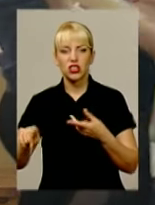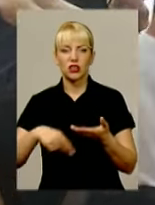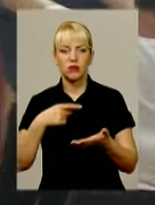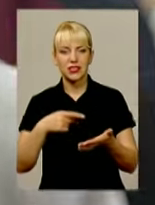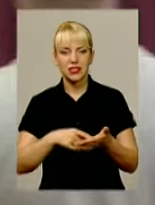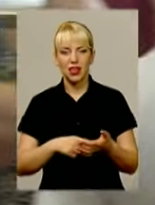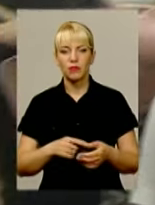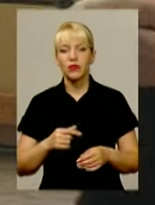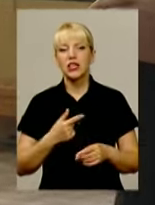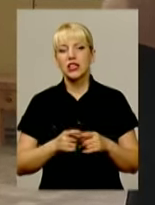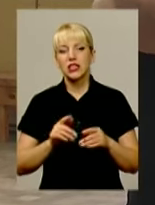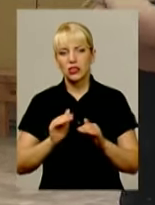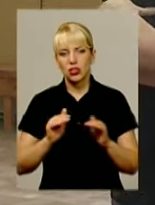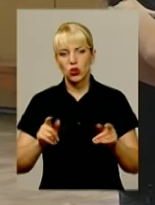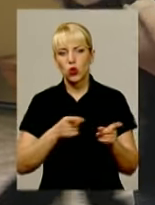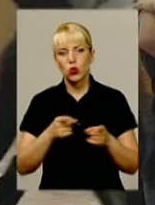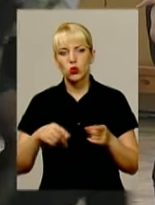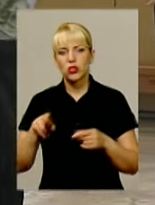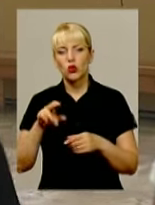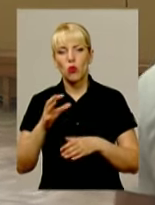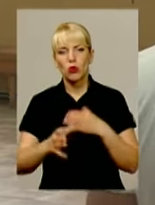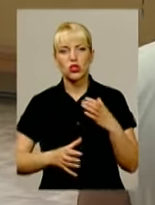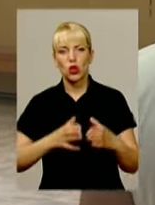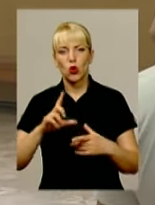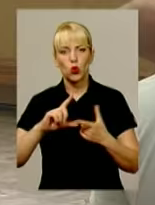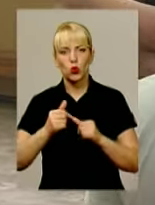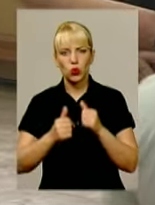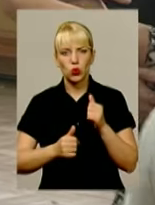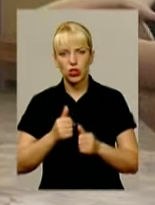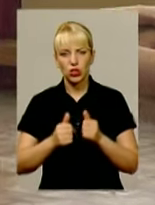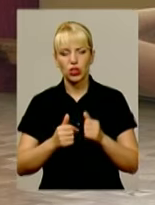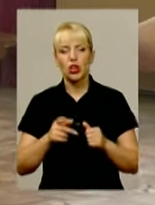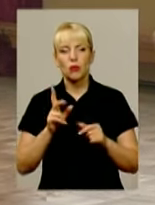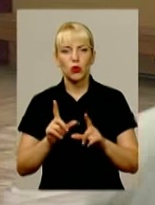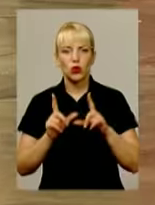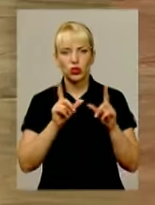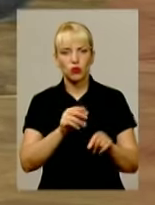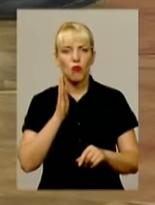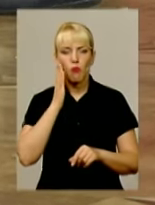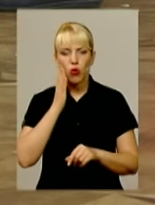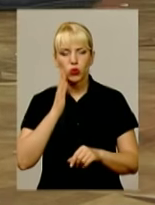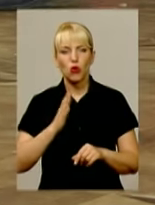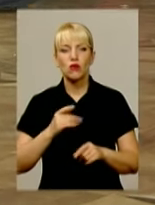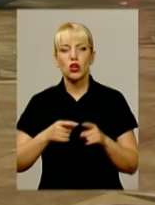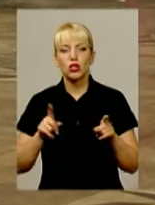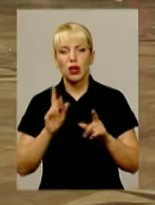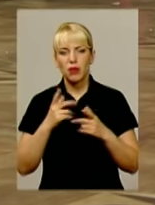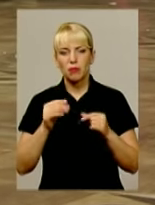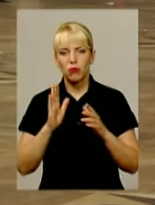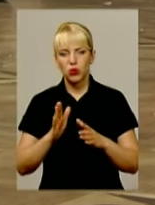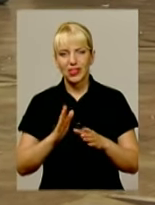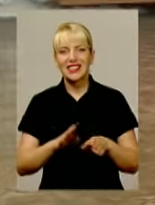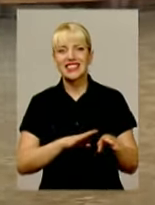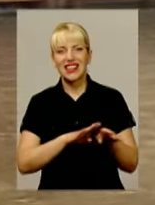Вихованці клубу готуються до ще одного міжнародного турніру. Незабаром вони відвідають столицю Молдови Кишинів, де пройде чемпіонат світу зі стандартної